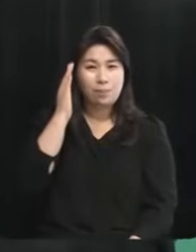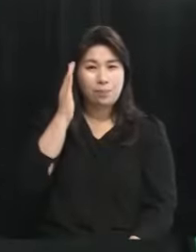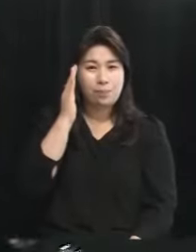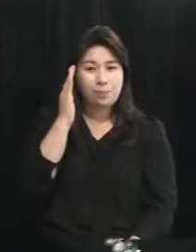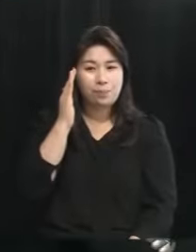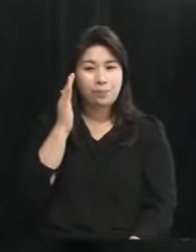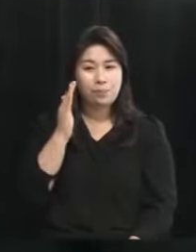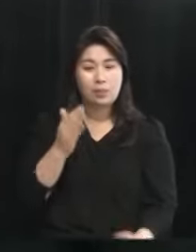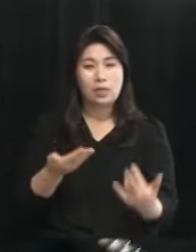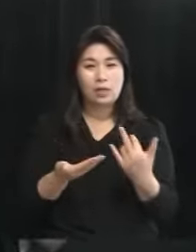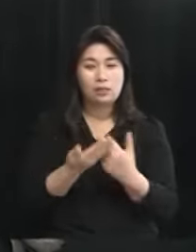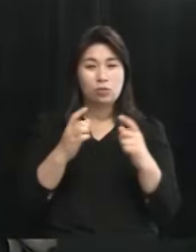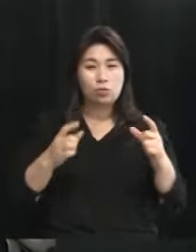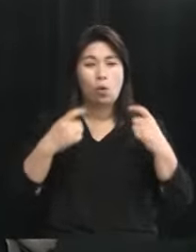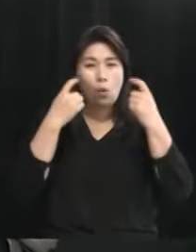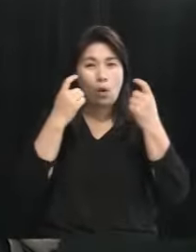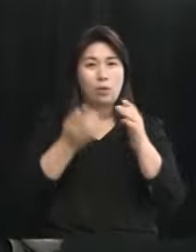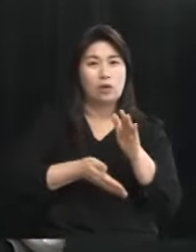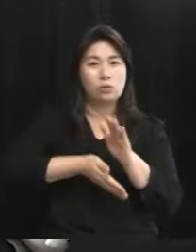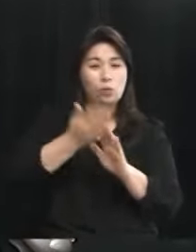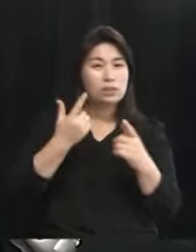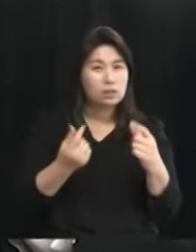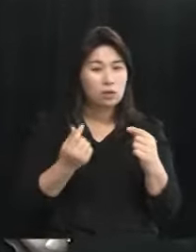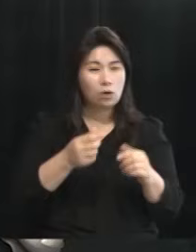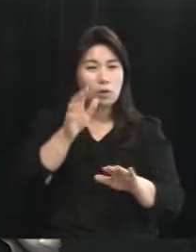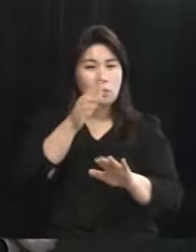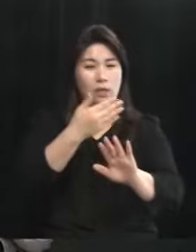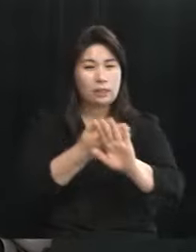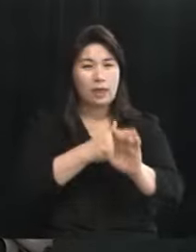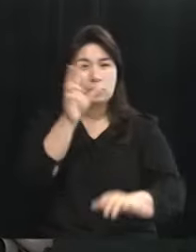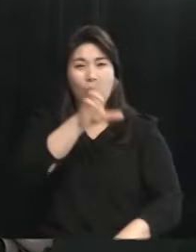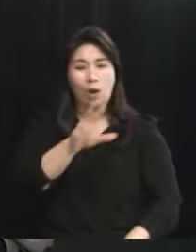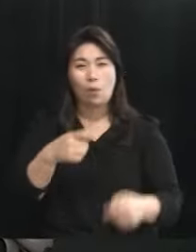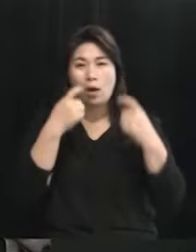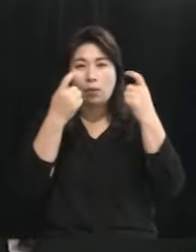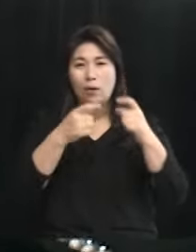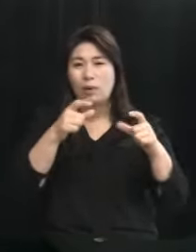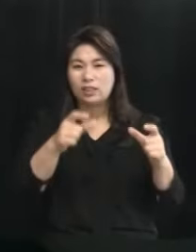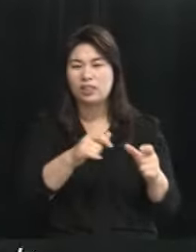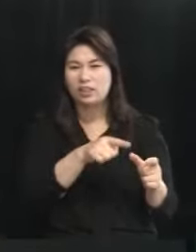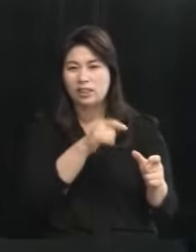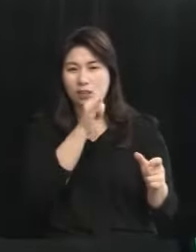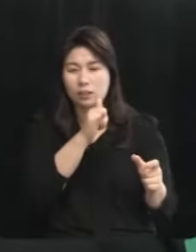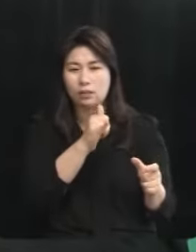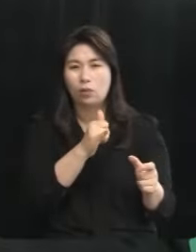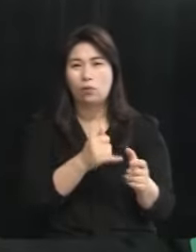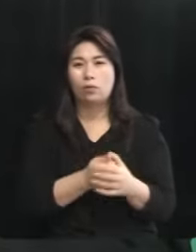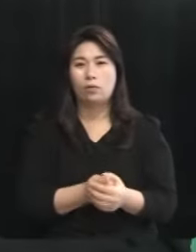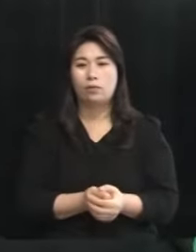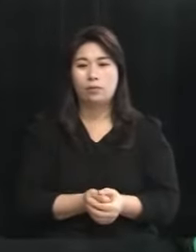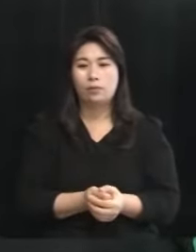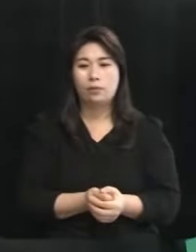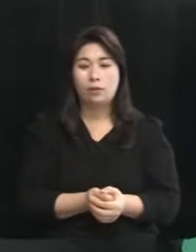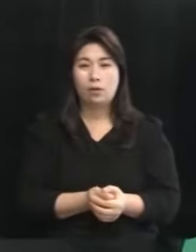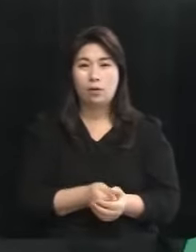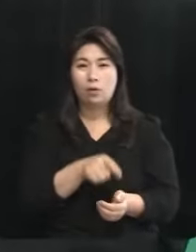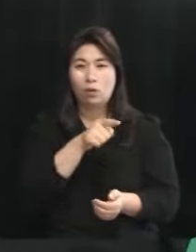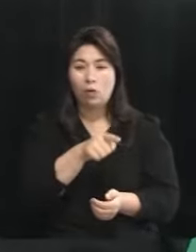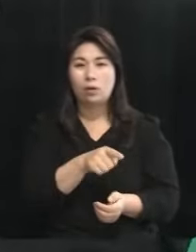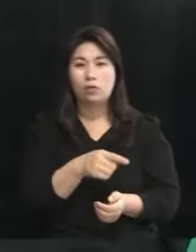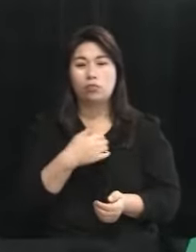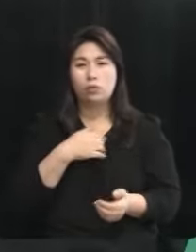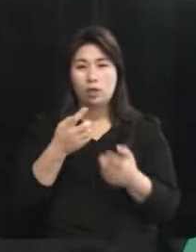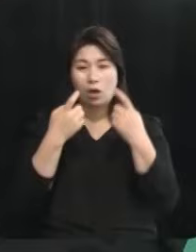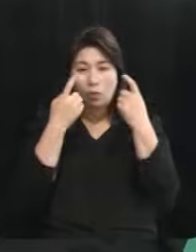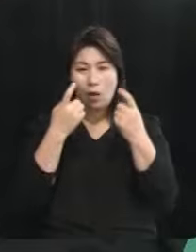제주의 관광도시처럼 다른 타지에도 관광지역들이 있습니다 그 다른 타지에 역시 우리가